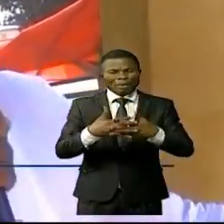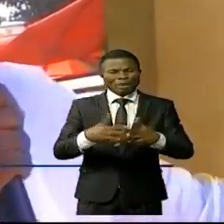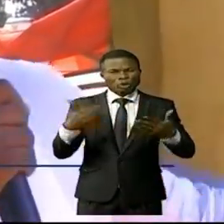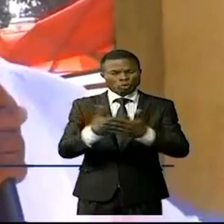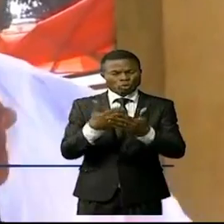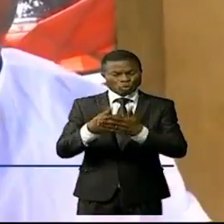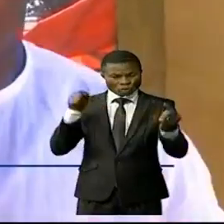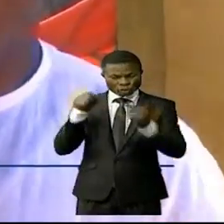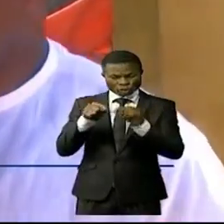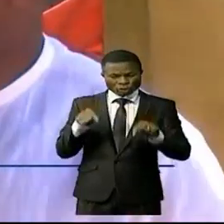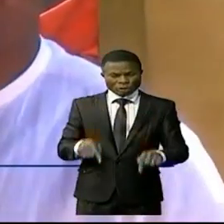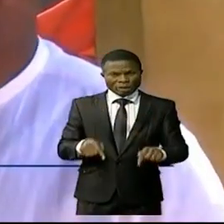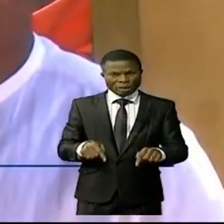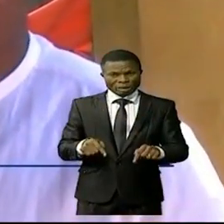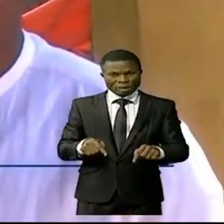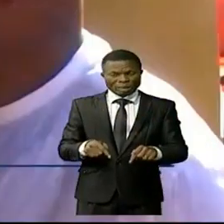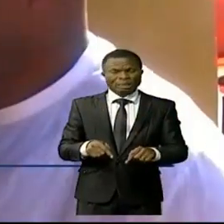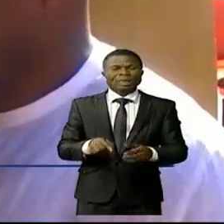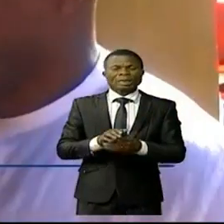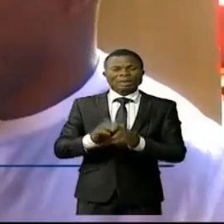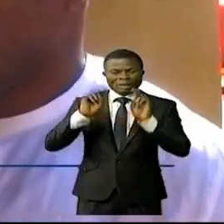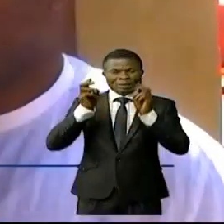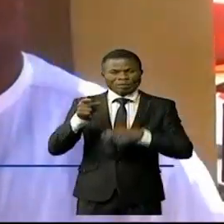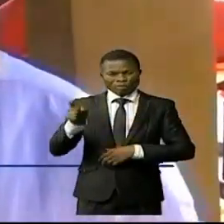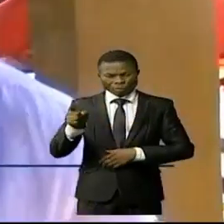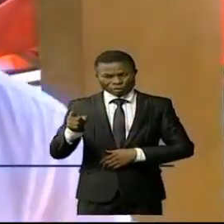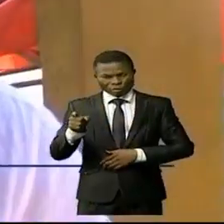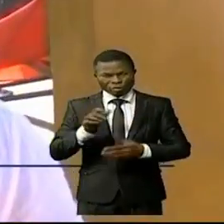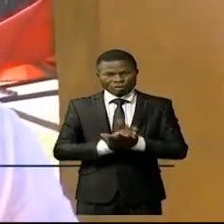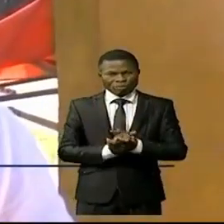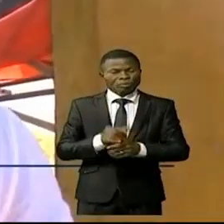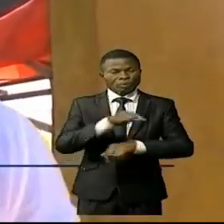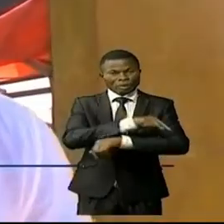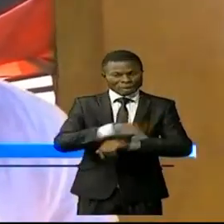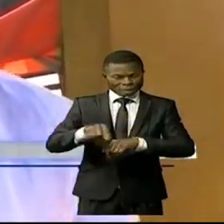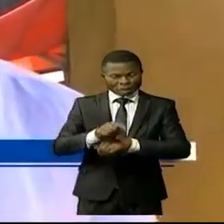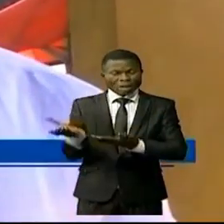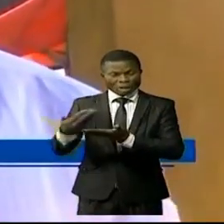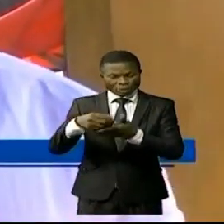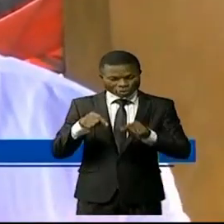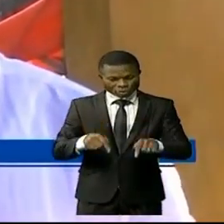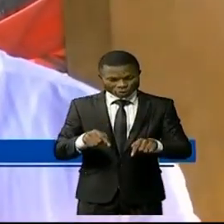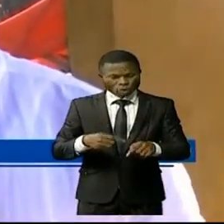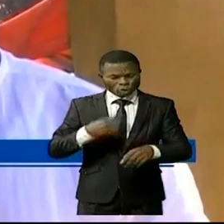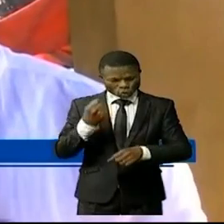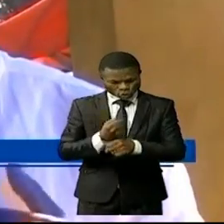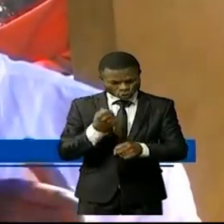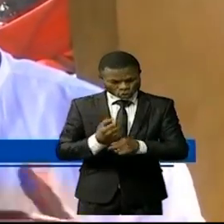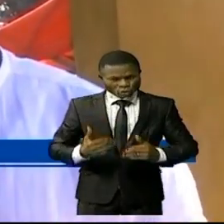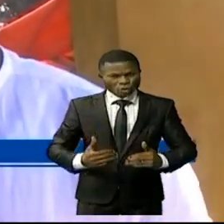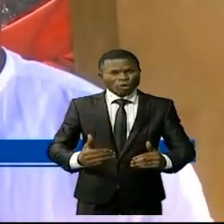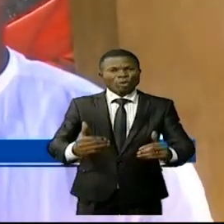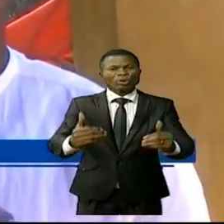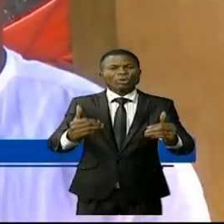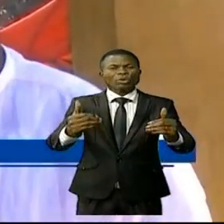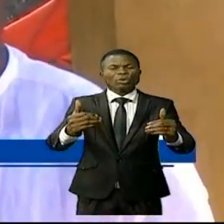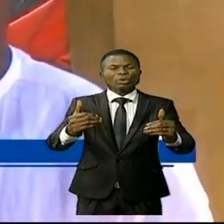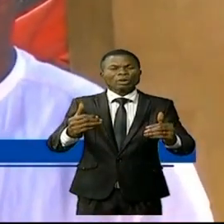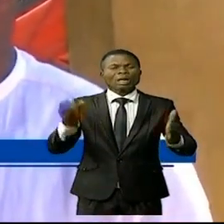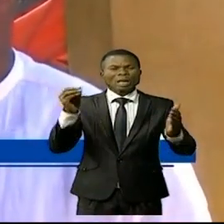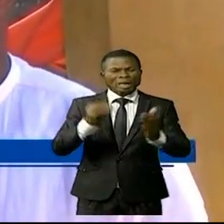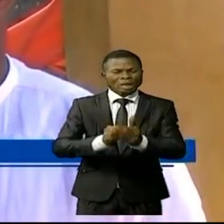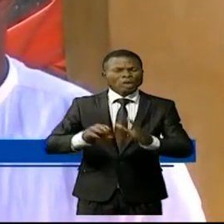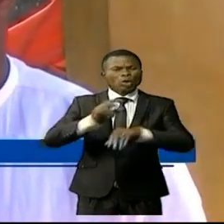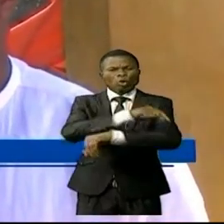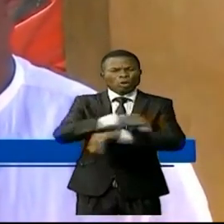'ici à Idiophage. Depuis 8 mois que je suis de retour, nous travaillons pour réhabiliter tous les